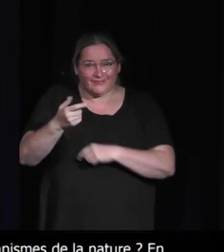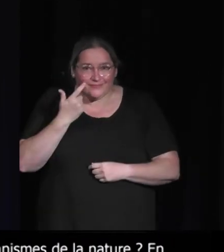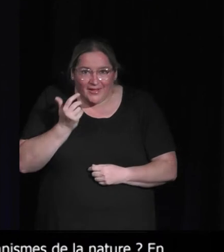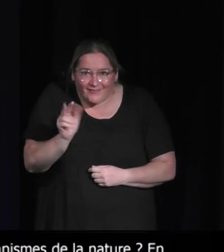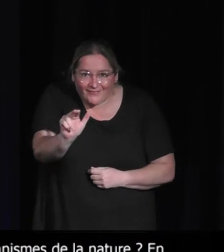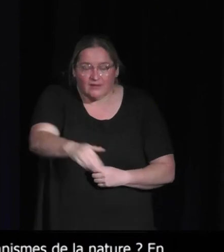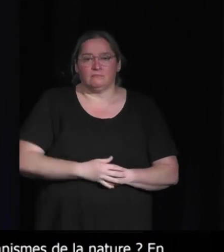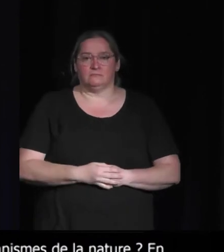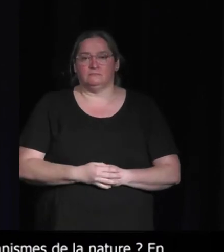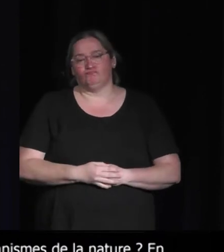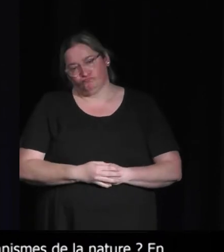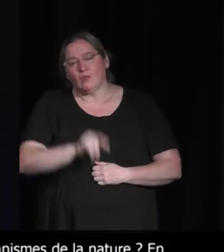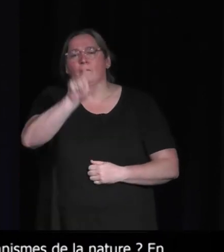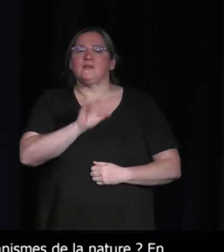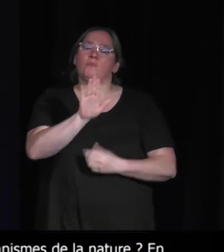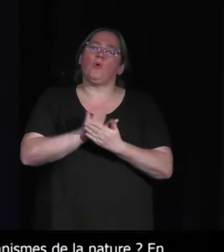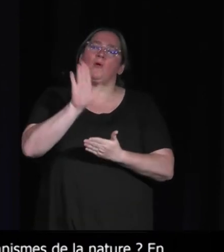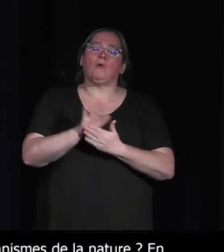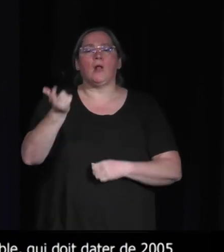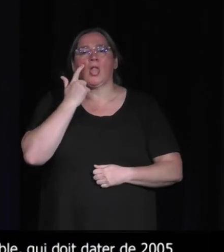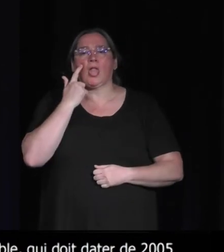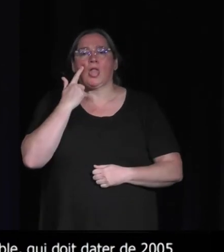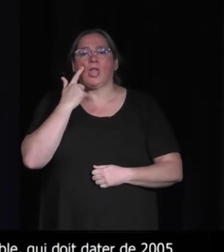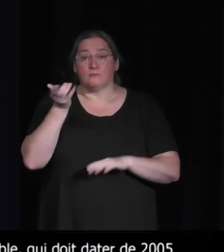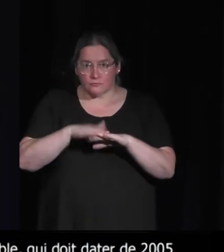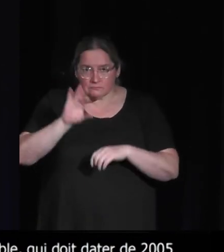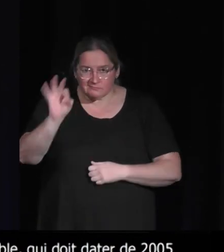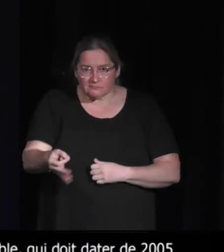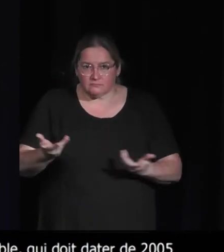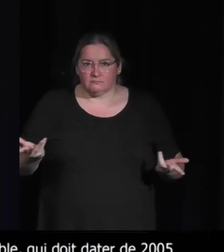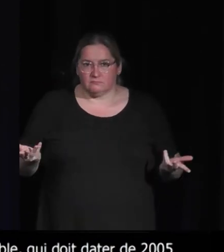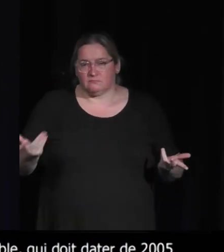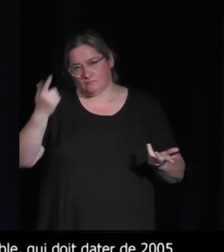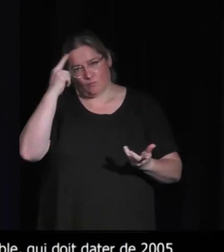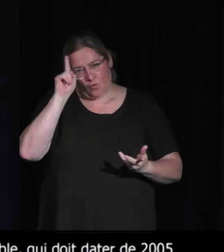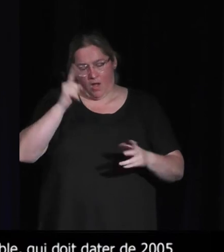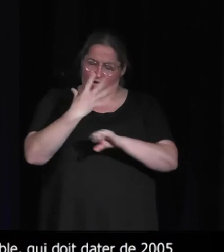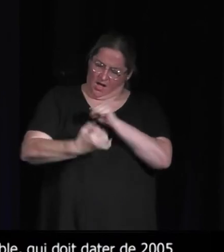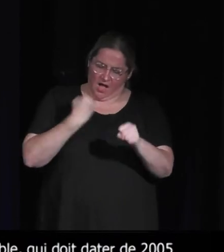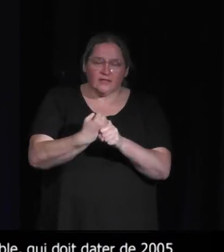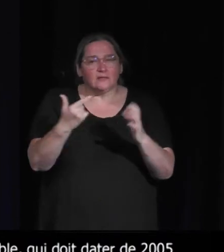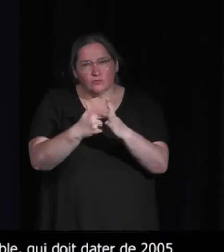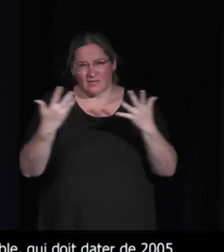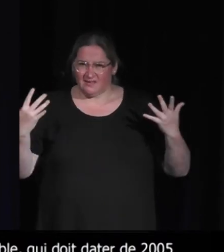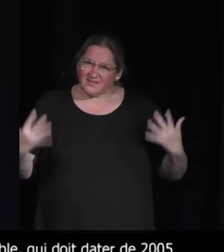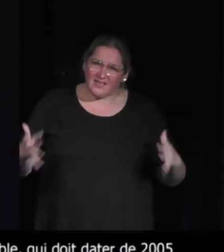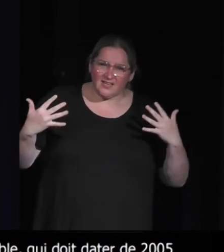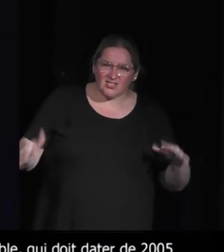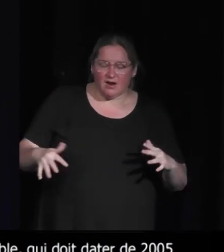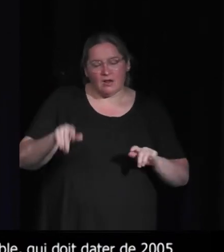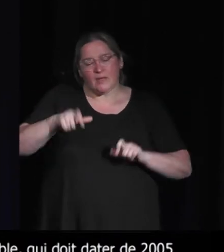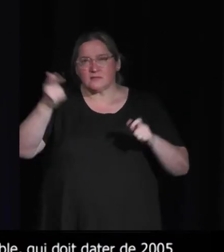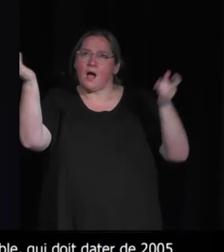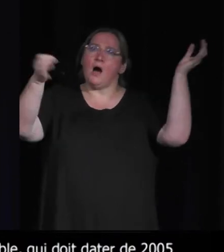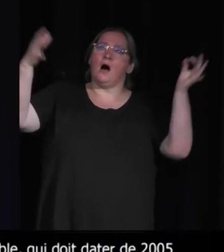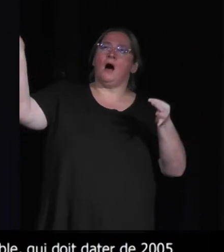promesses parce que c'est un grand spécialiste des promesses, mais on voyait que déjà, au début des années 2000, c'était déjà un grand fantasme que